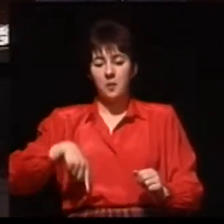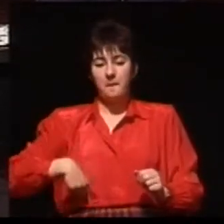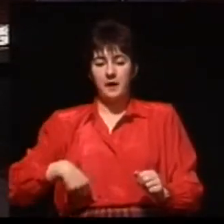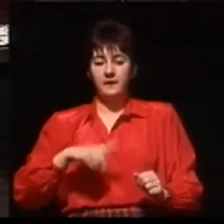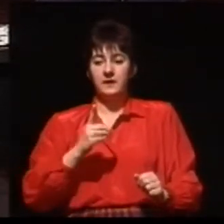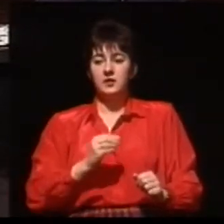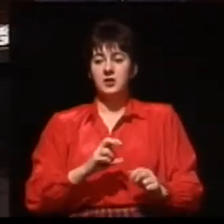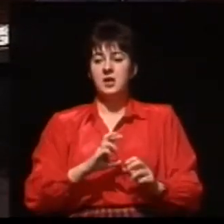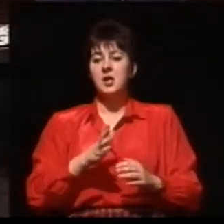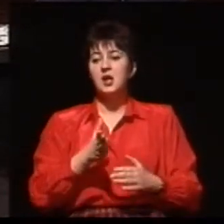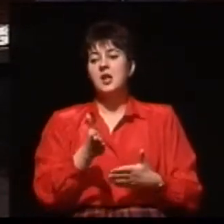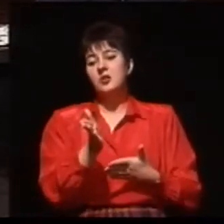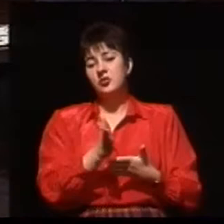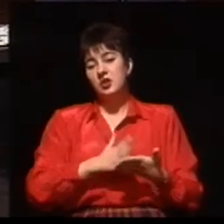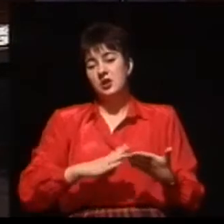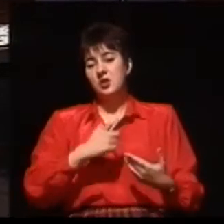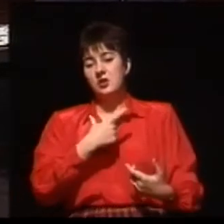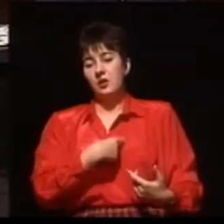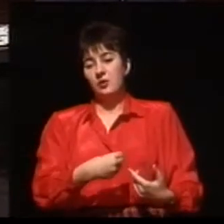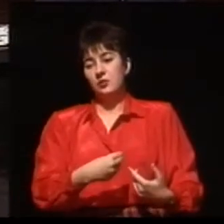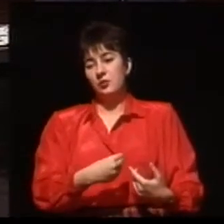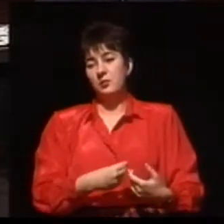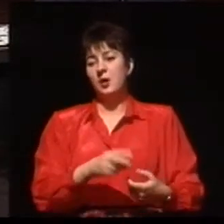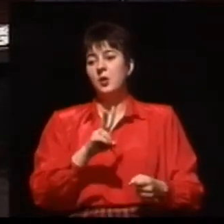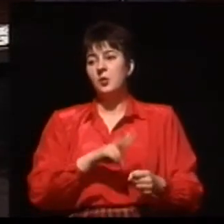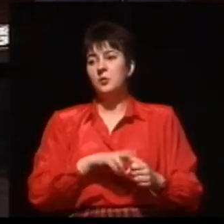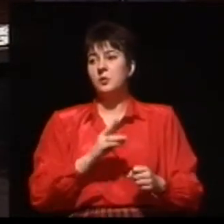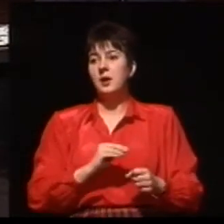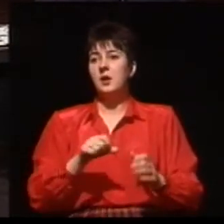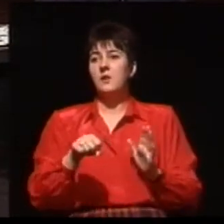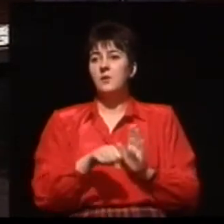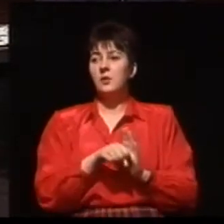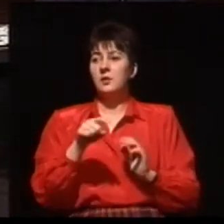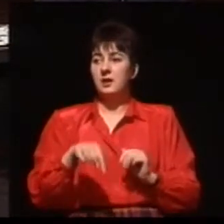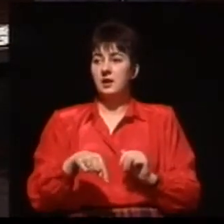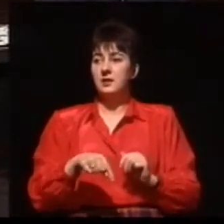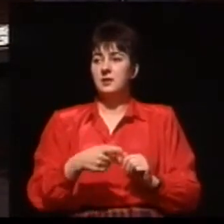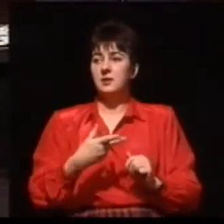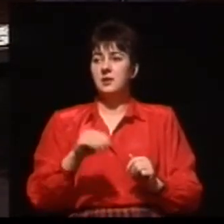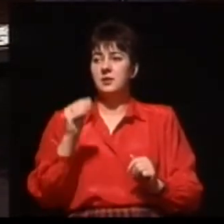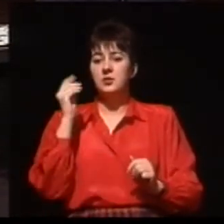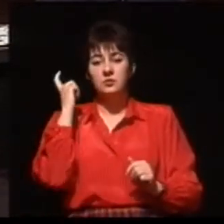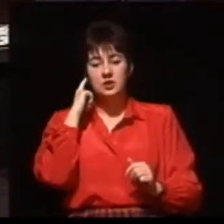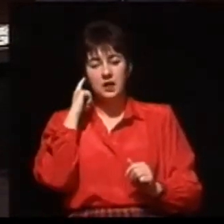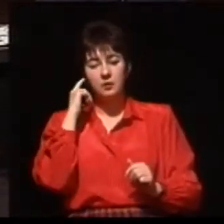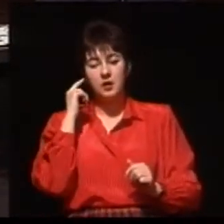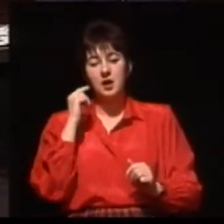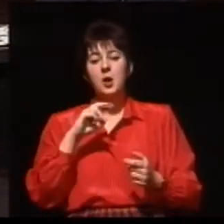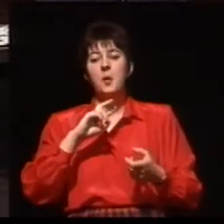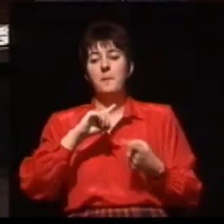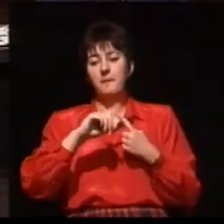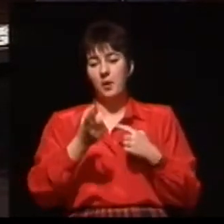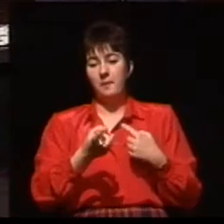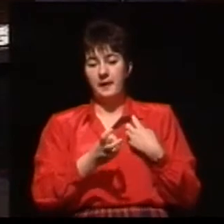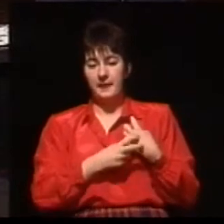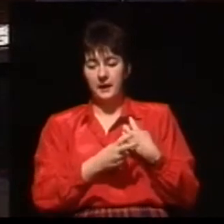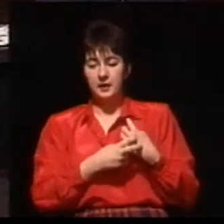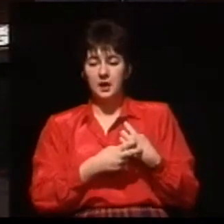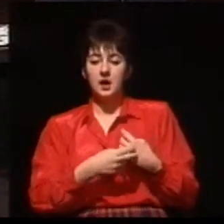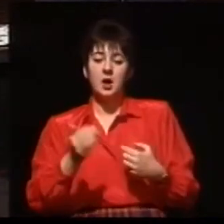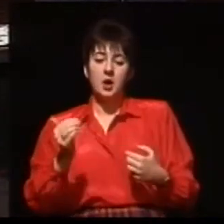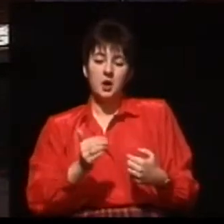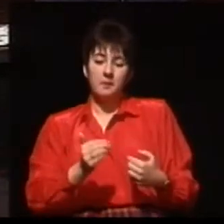kwalifikuje się do grupy niedosłyszących. Czy to oznacza, że implanty w zestawieniu z aparatami dla osób niedosłyszących mogą znacznie